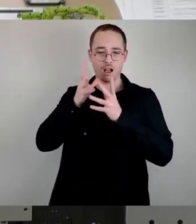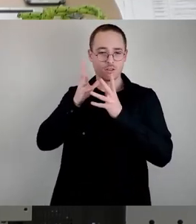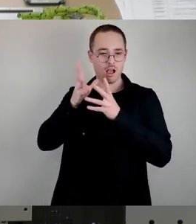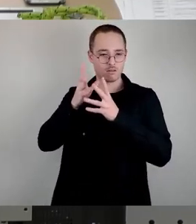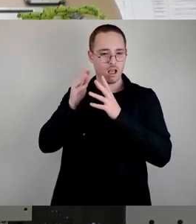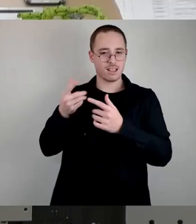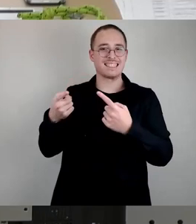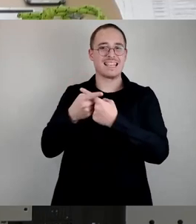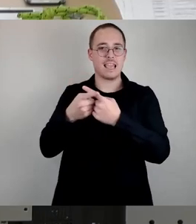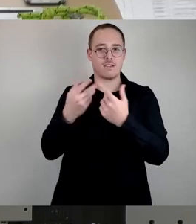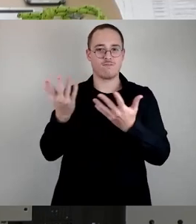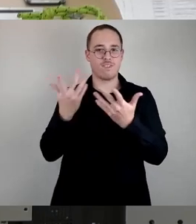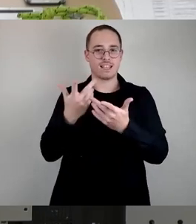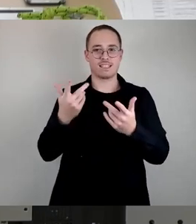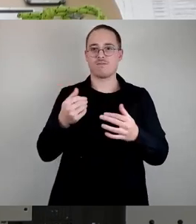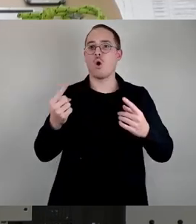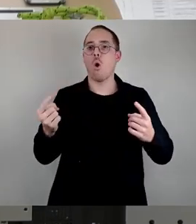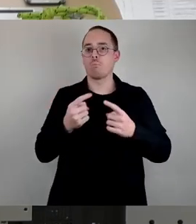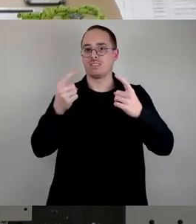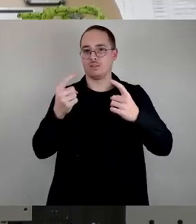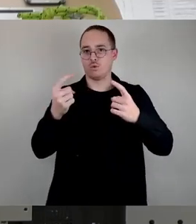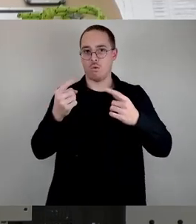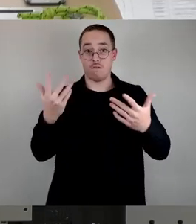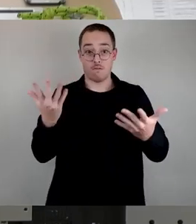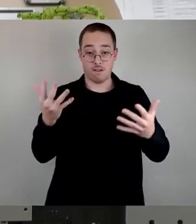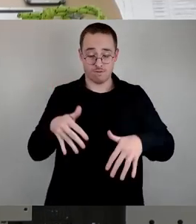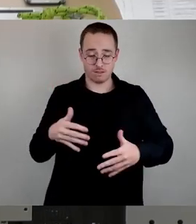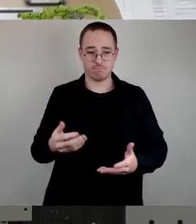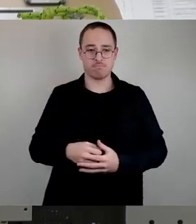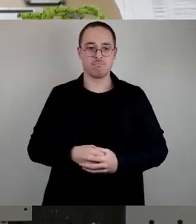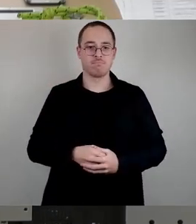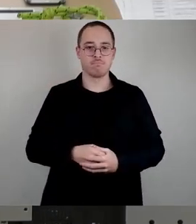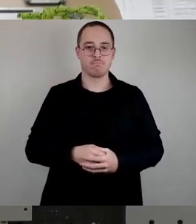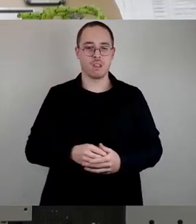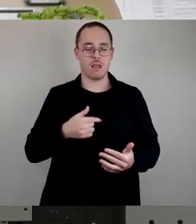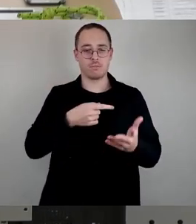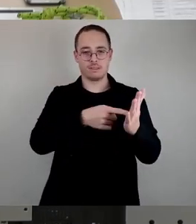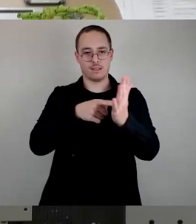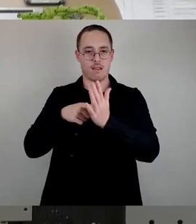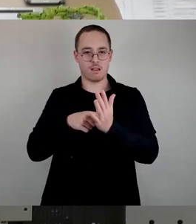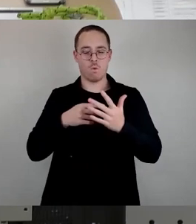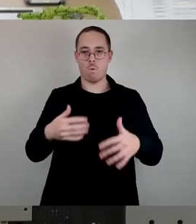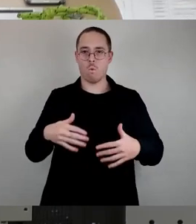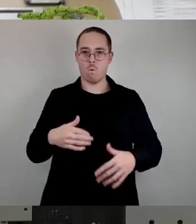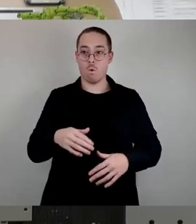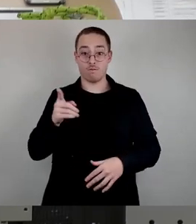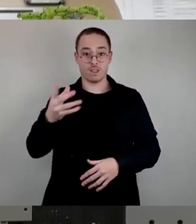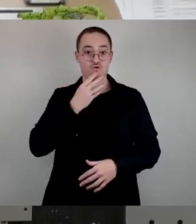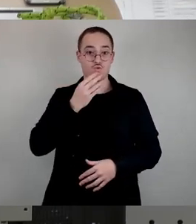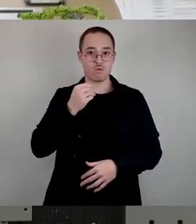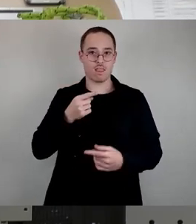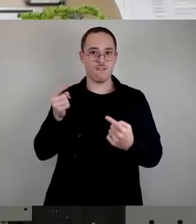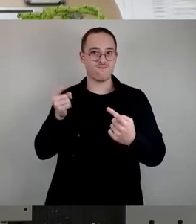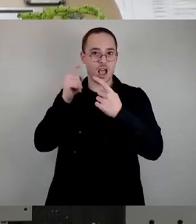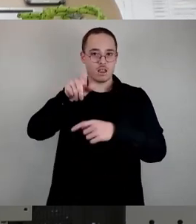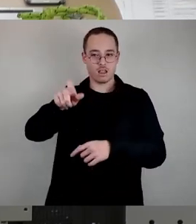heutigen Gegenstand zusammenhängen. Denn sie haben aufgezeigt, dass man sich sogar mit lupenreinen Judenfeinden gemein macht, sofern es nur